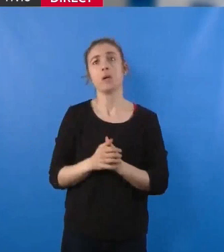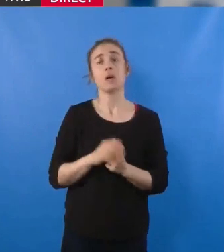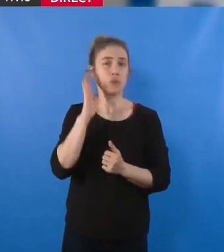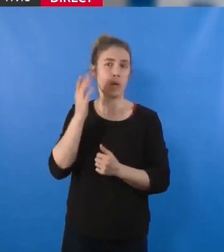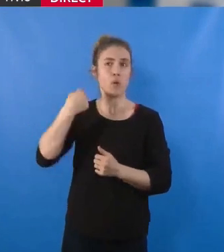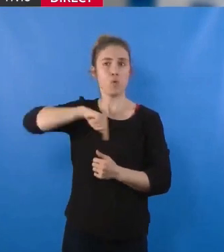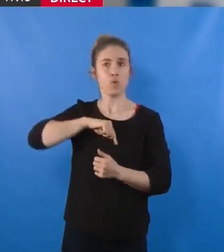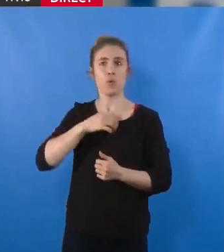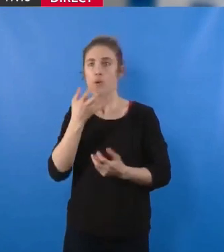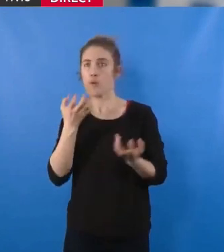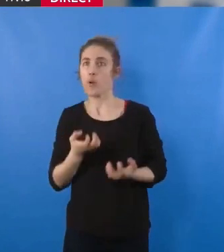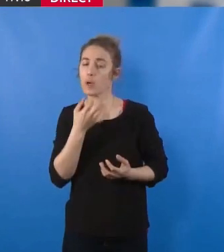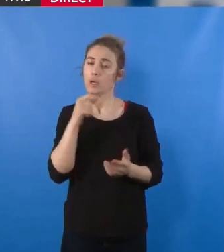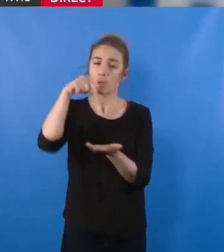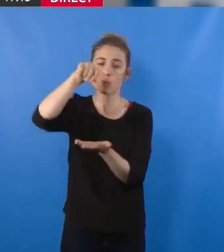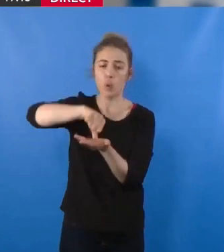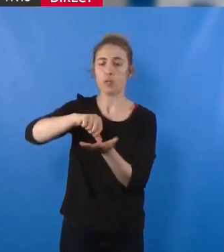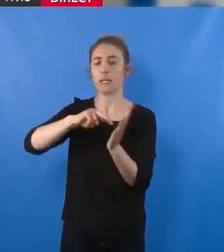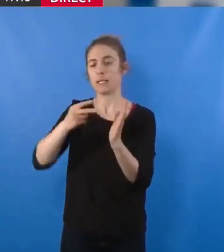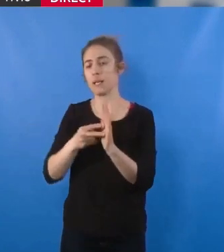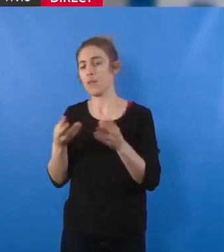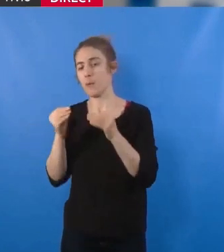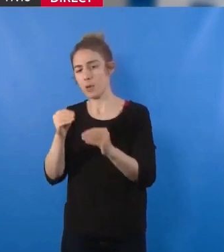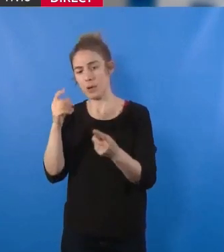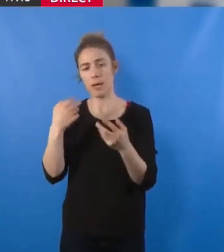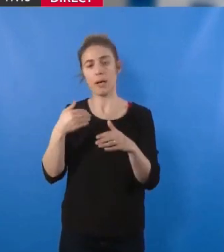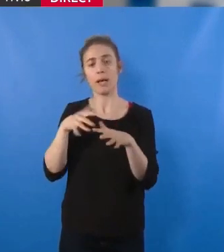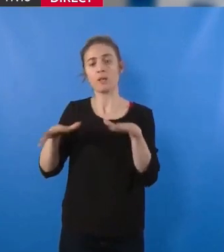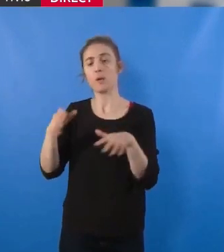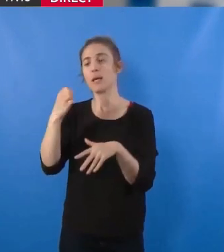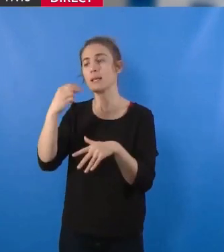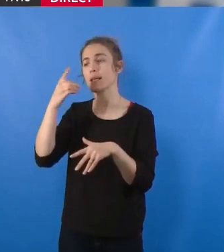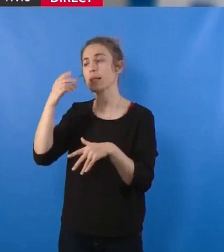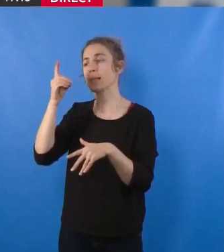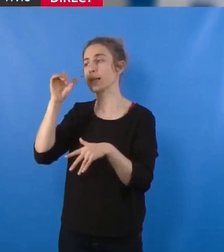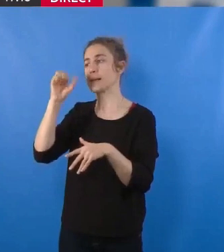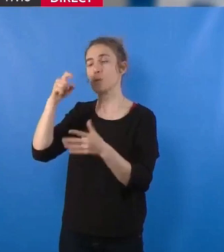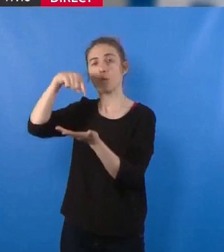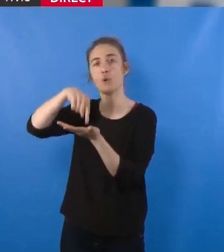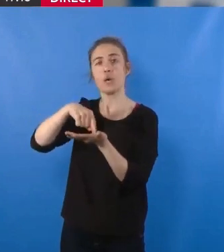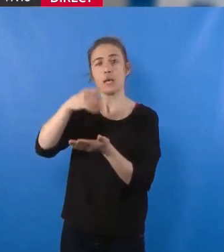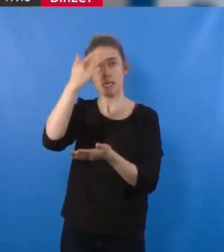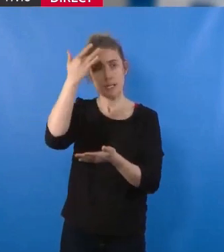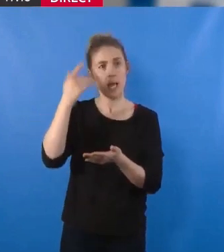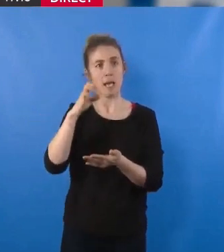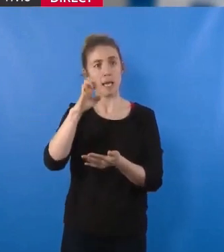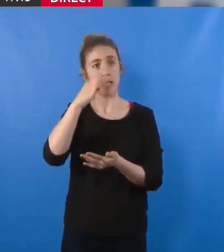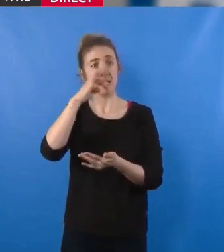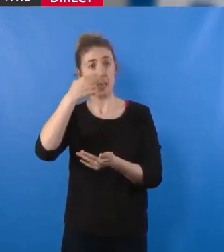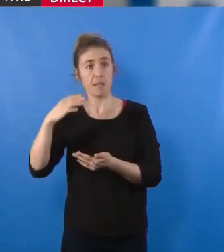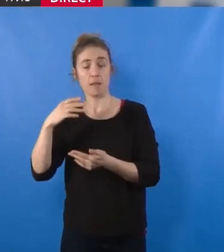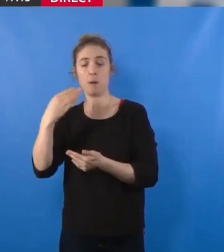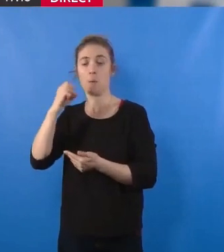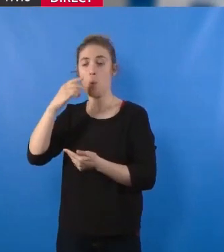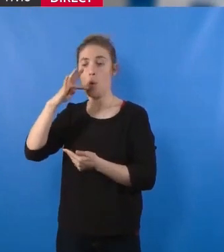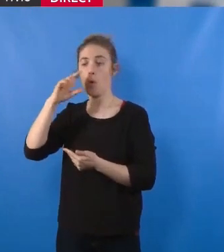maintien du centre de formation des techniciens monteurs des réseaux Enedis à Saint-Etienne-de-Montluc. Si nous saluons l'achat groupé d'énergie renouvelable,